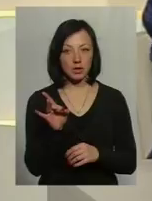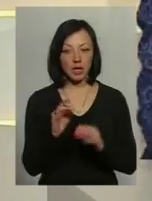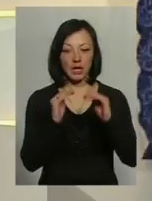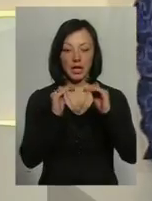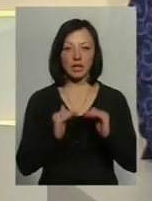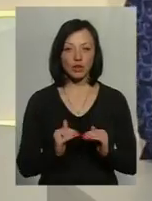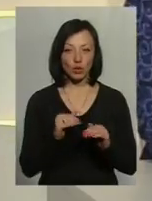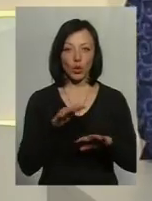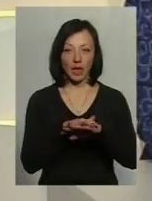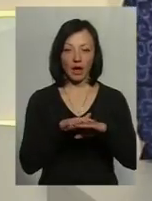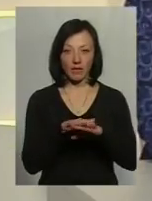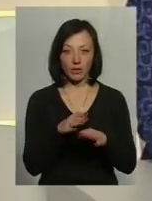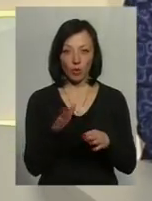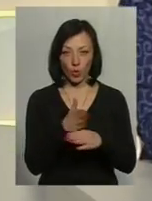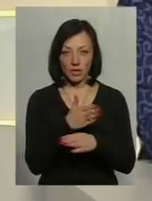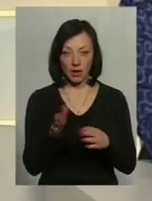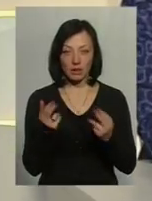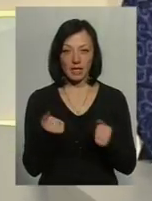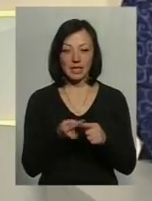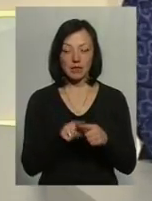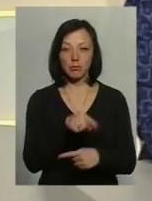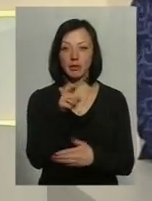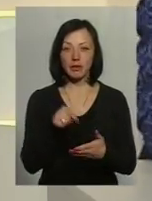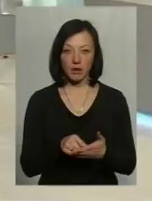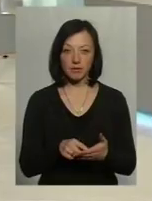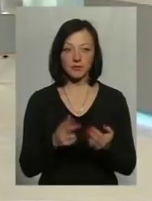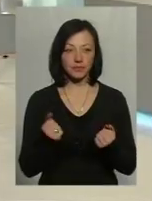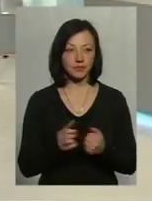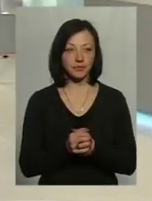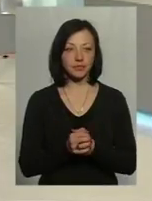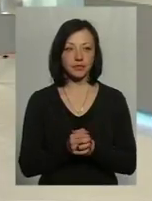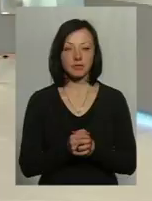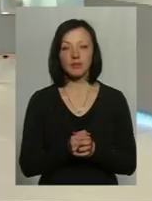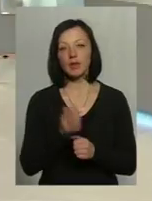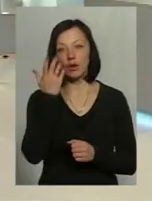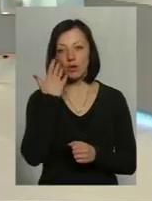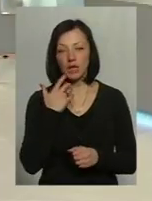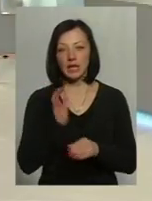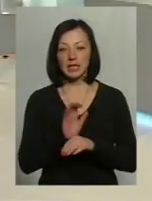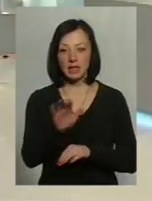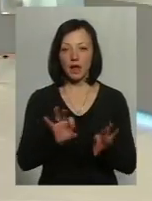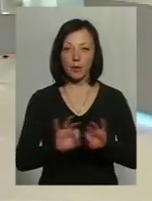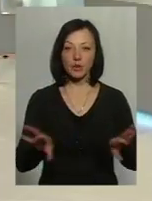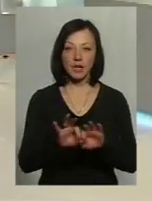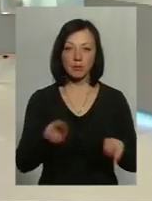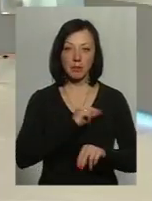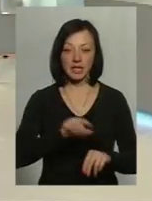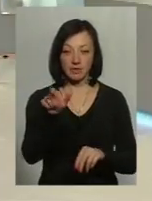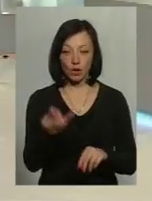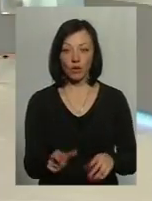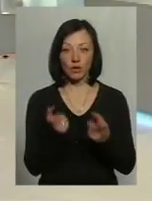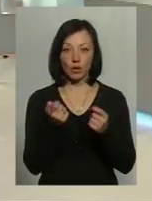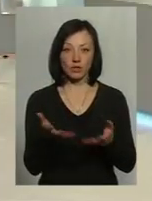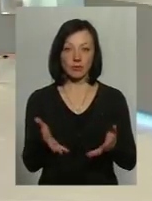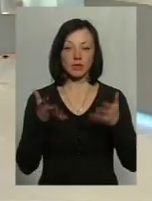найнижчого тарифного розряду, так? Тобто ці питання... Так, так. І просто, коли надсилаємо роз'яснення працівникові, вже трошки